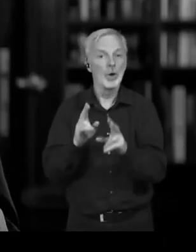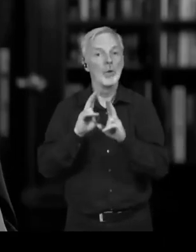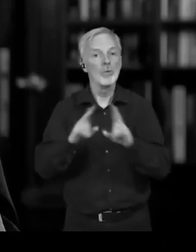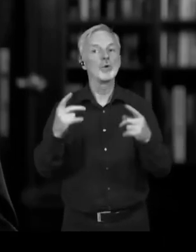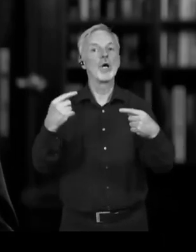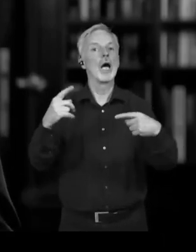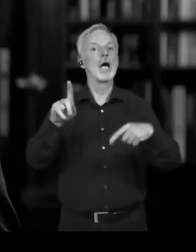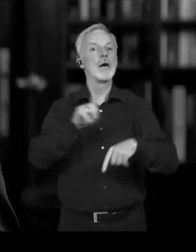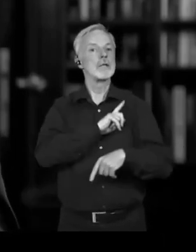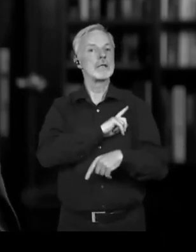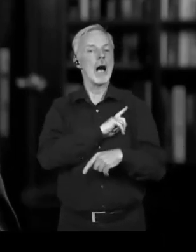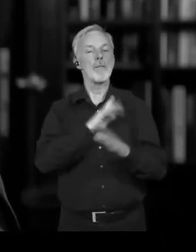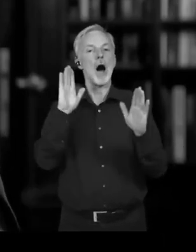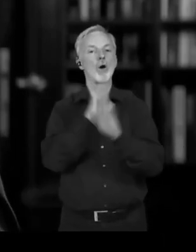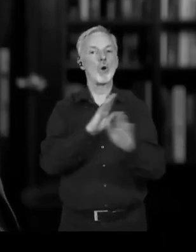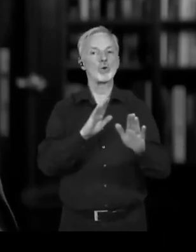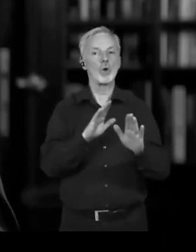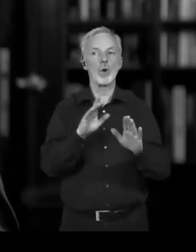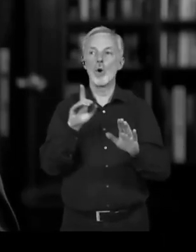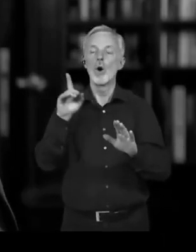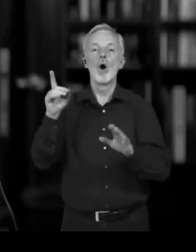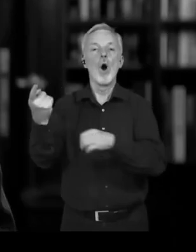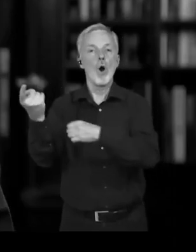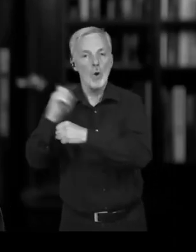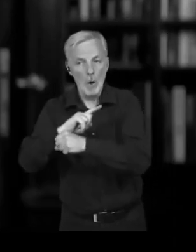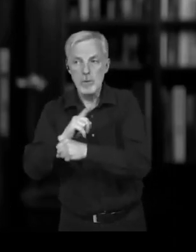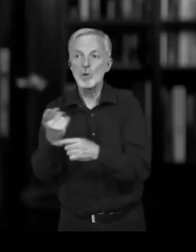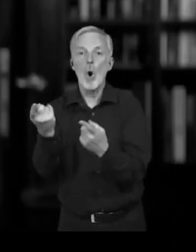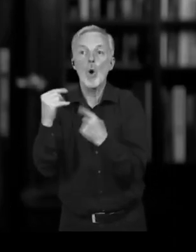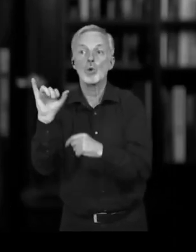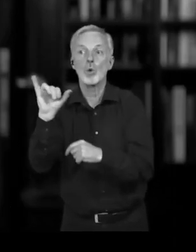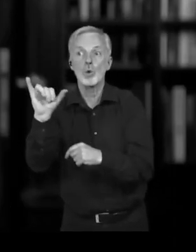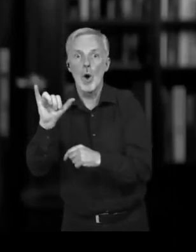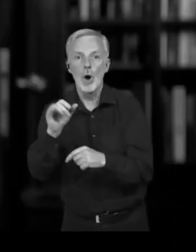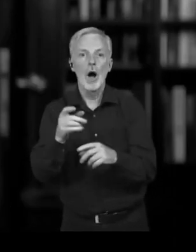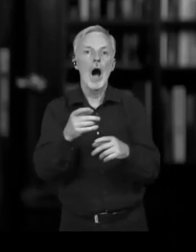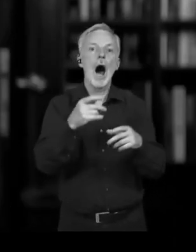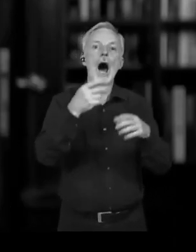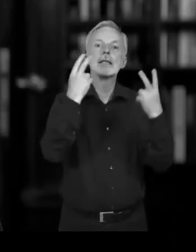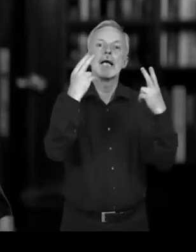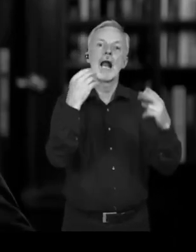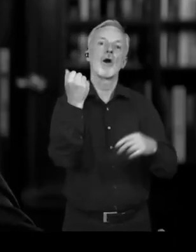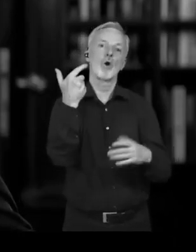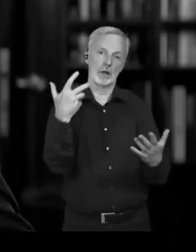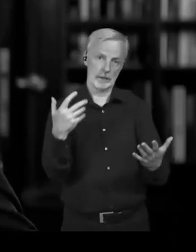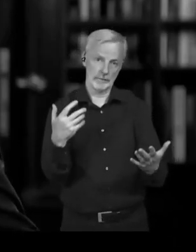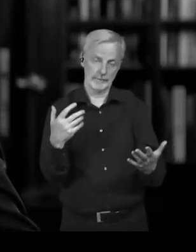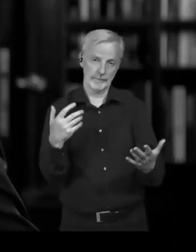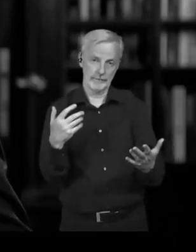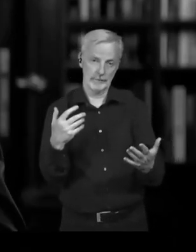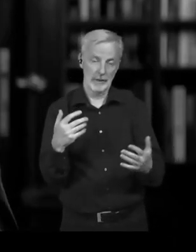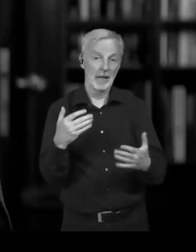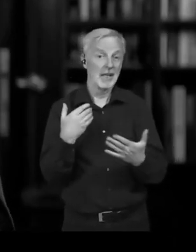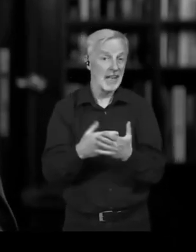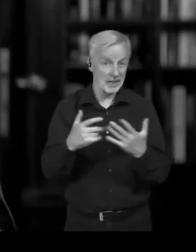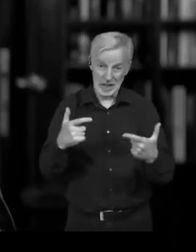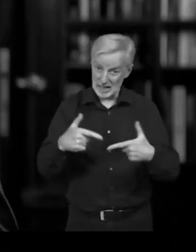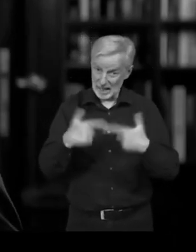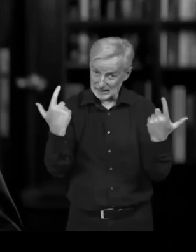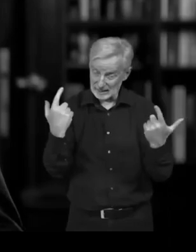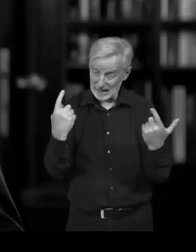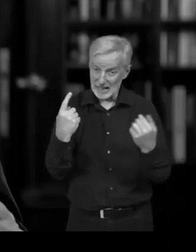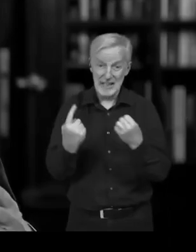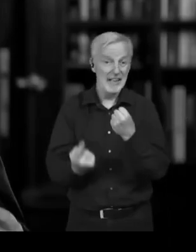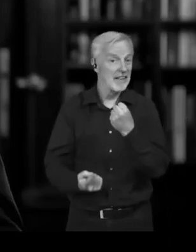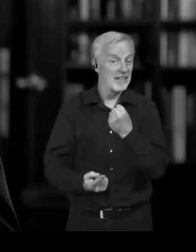dvě polívky v sáčku, jedny nudle a k tomu dva rohlíky a zaplatil 120 Kč v obchodě. Jako, kdyby můj plat